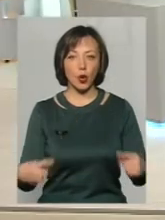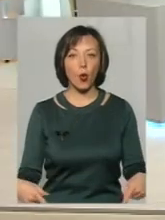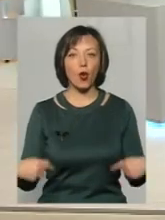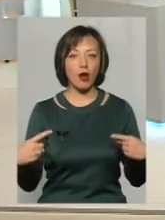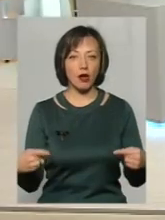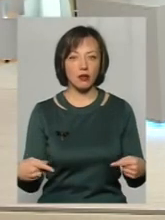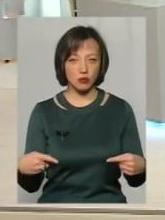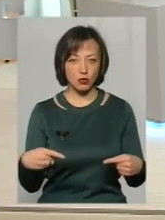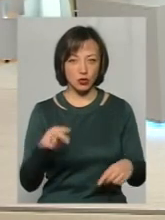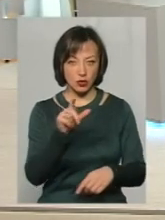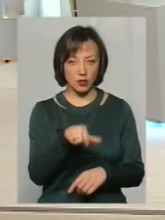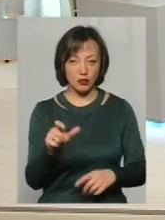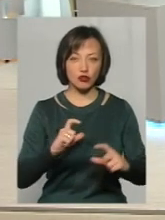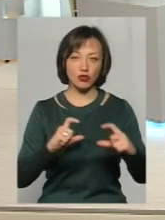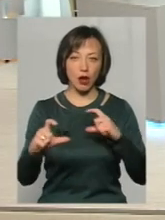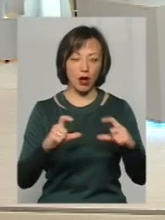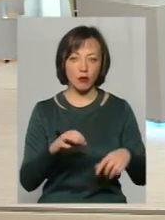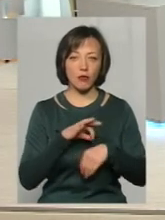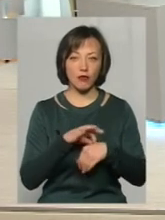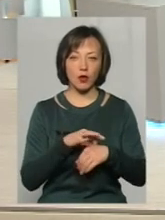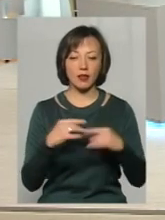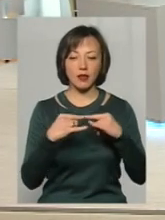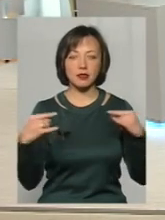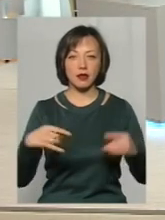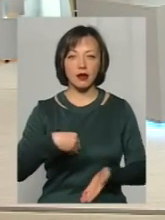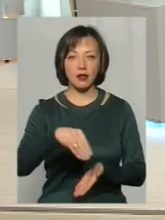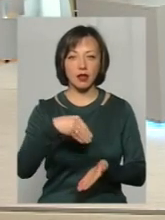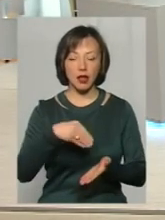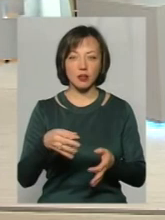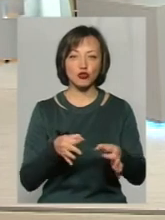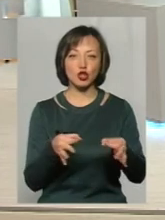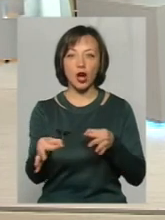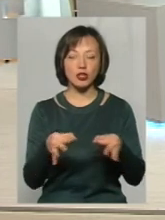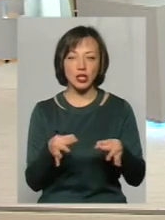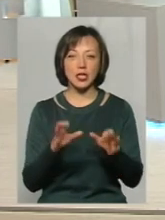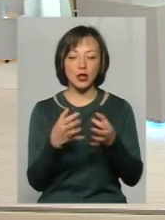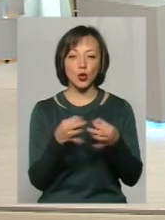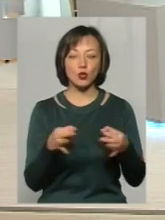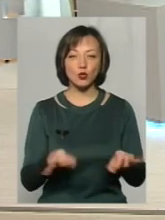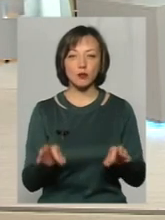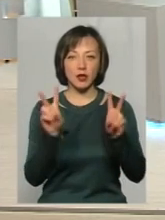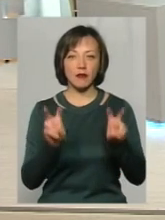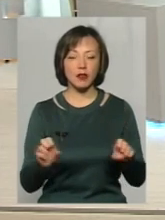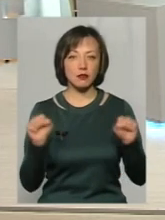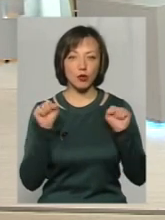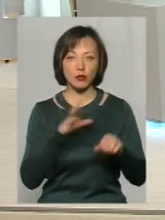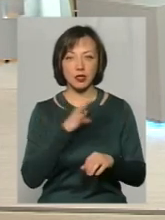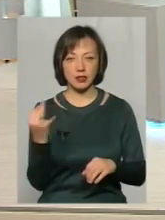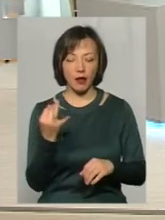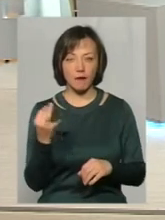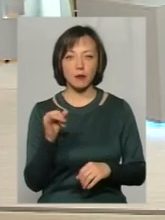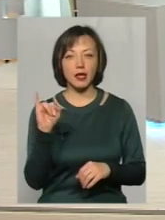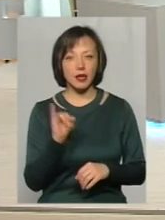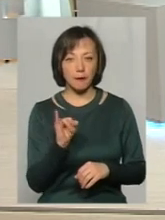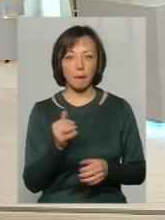шахів проводимо, настільний теніс, шашки. Такі доступні види спорту, щоб вони були цікавими. І